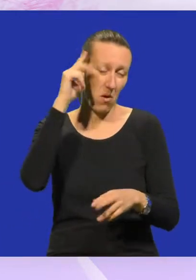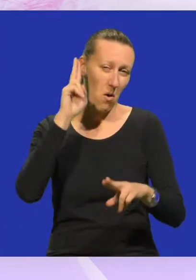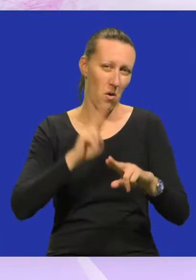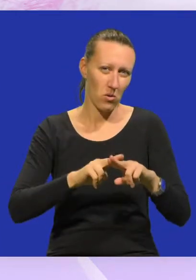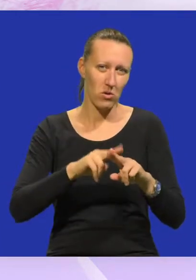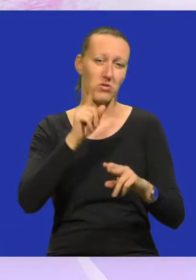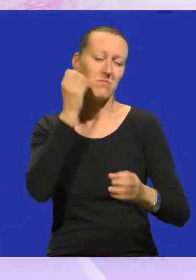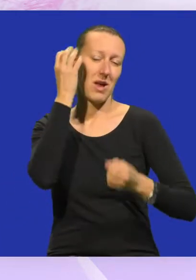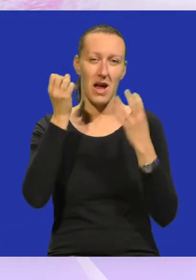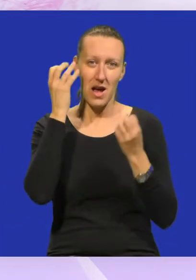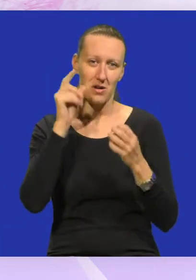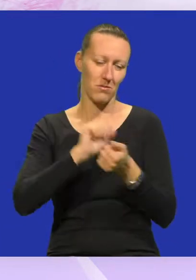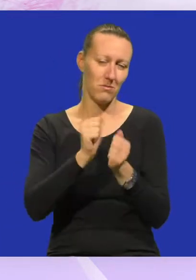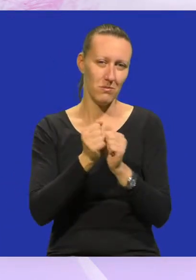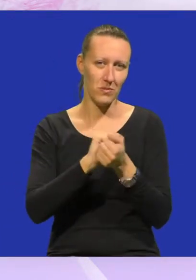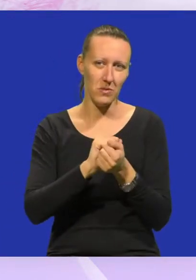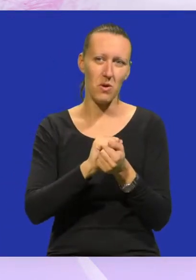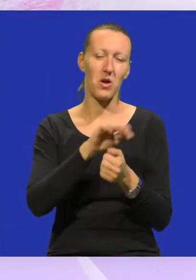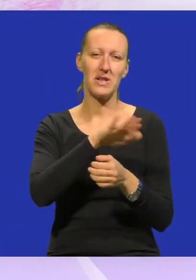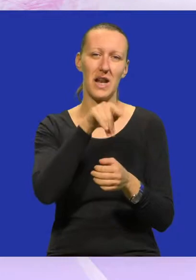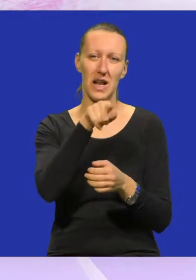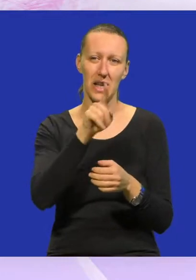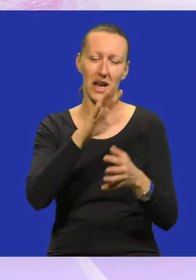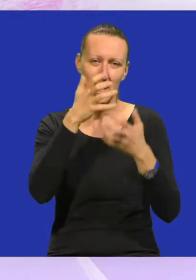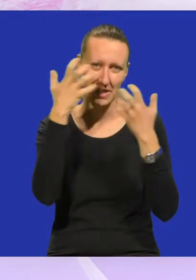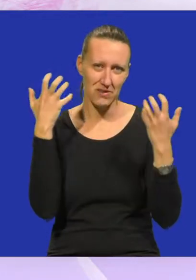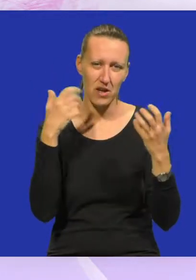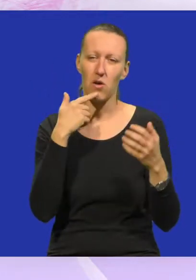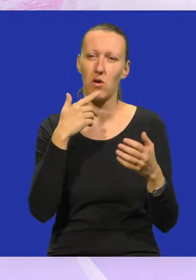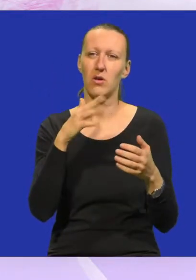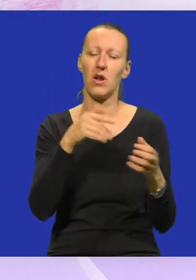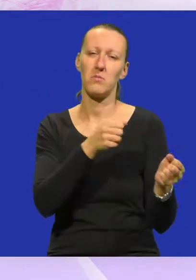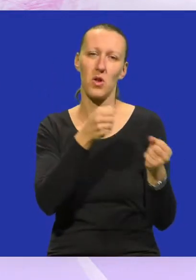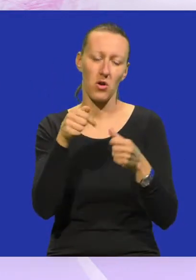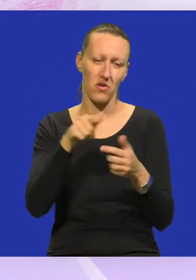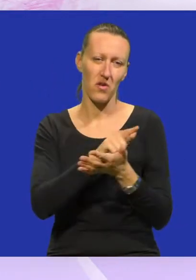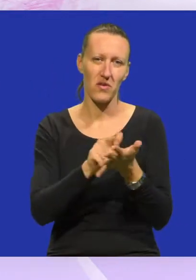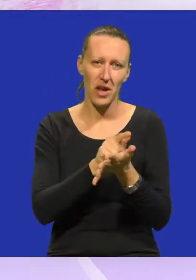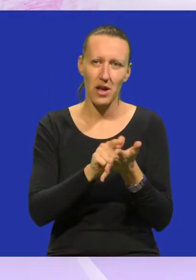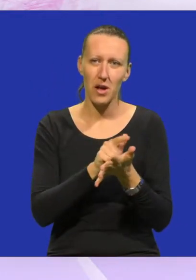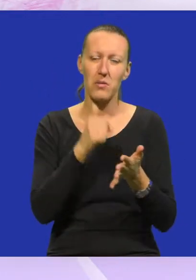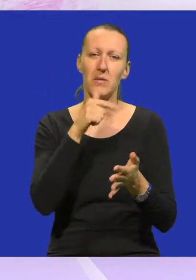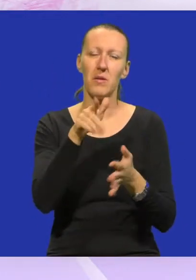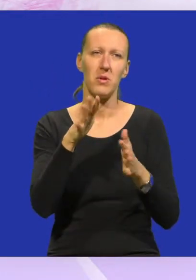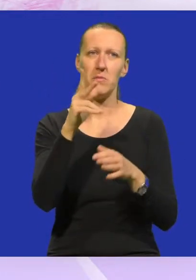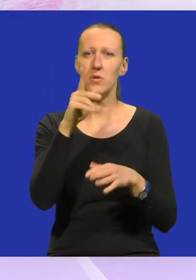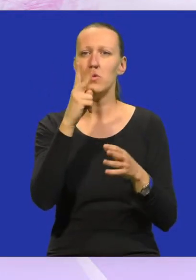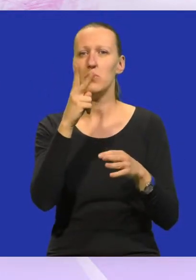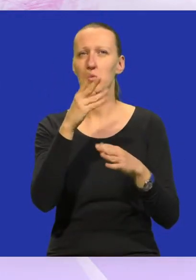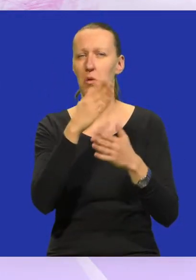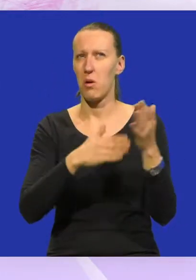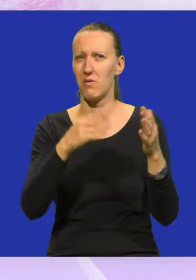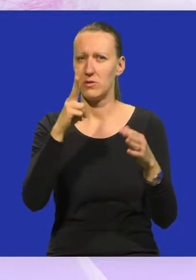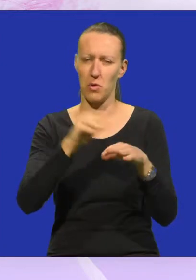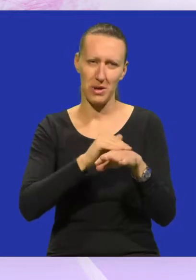na kreativan način se boriti sa cijelom tom neizvješnošću koje nam donosi ovo razdoblje i tamo negdje u drugoj polovici